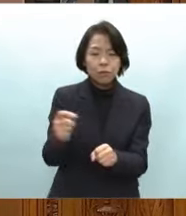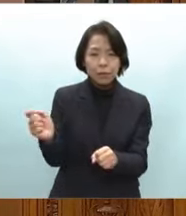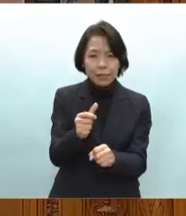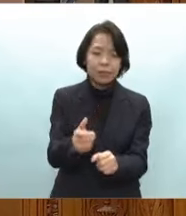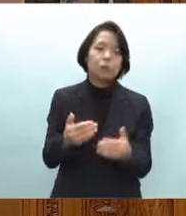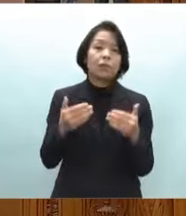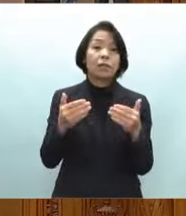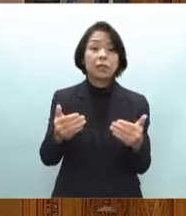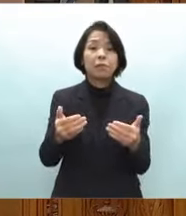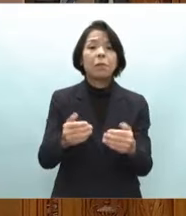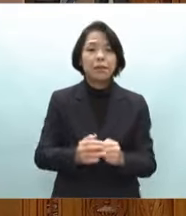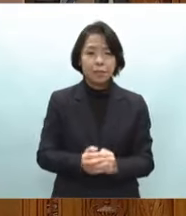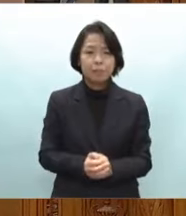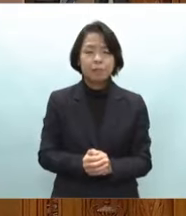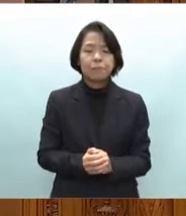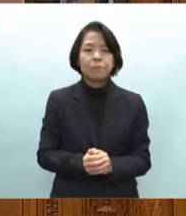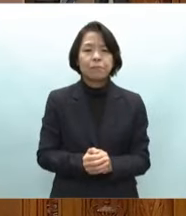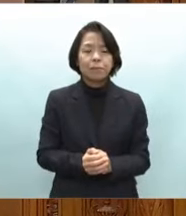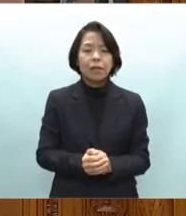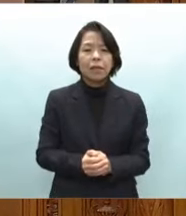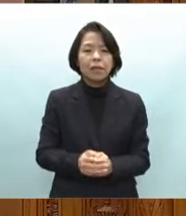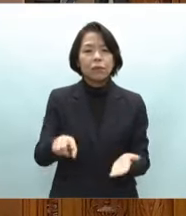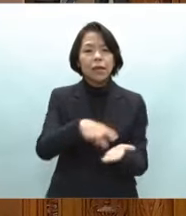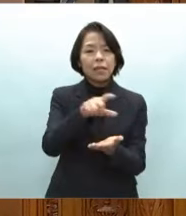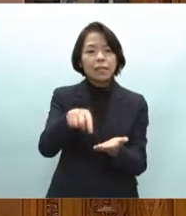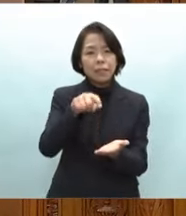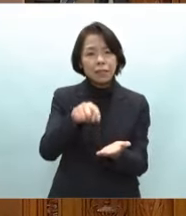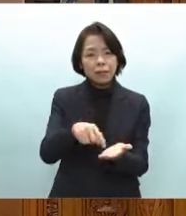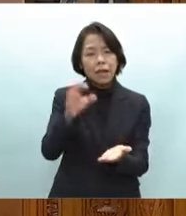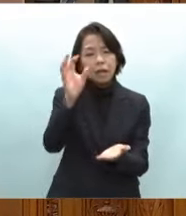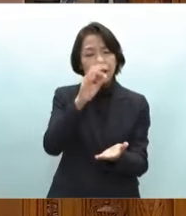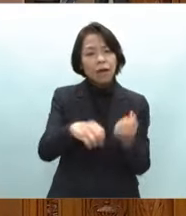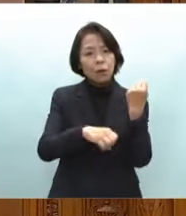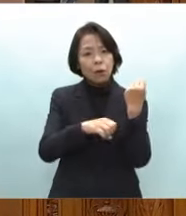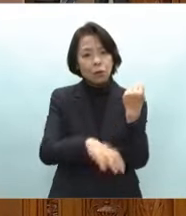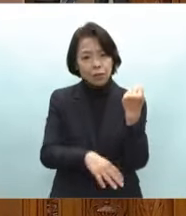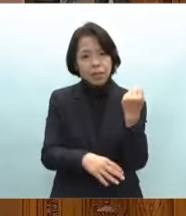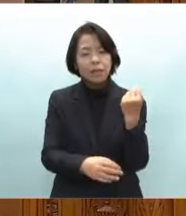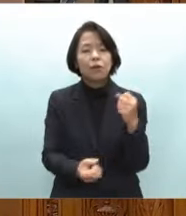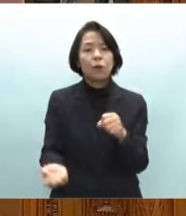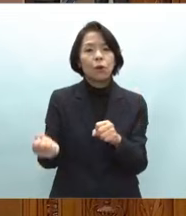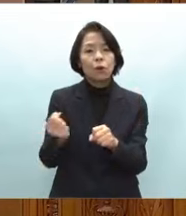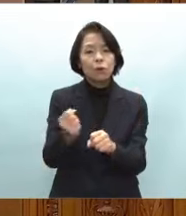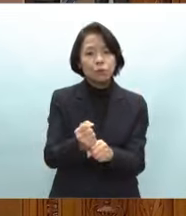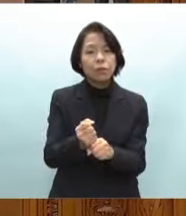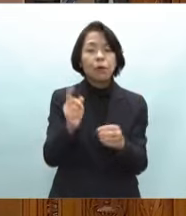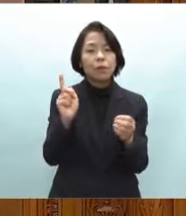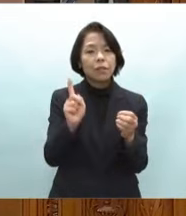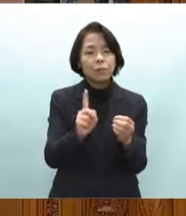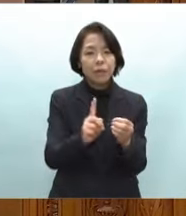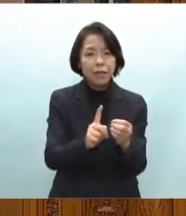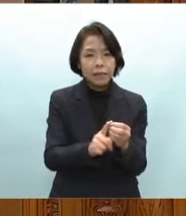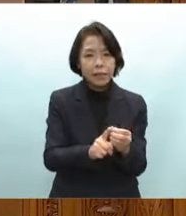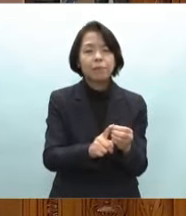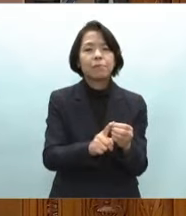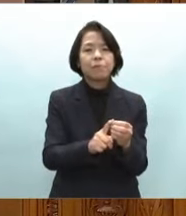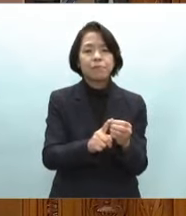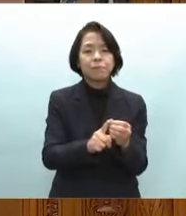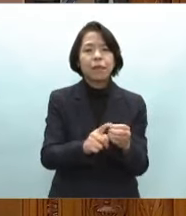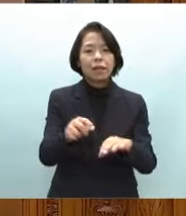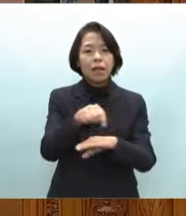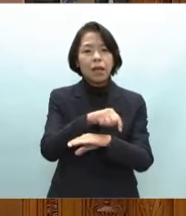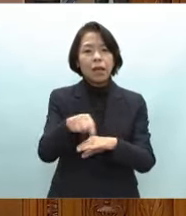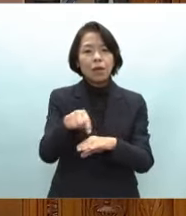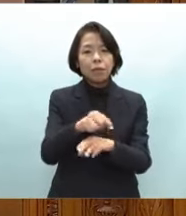まいりますその上で地域の観光資源の復興再生に向けて復興プラン